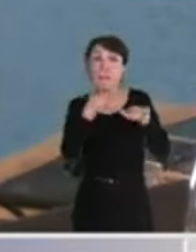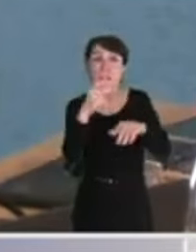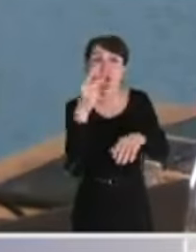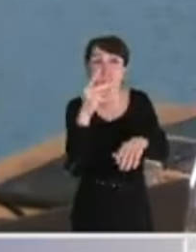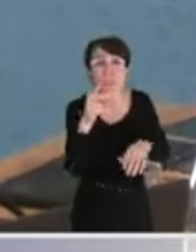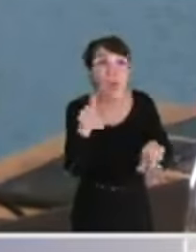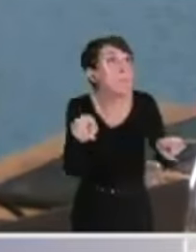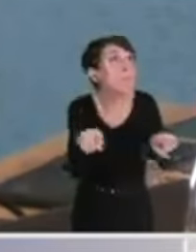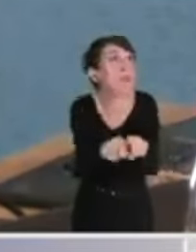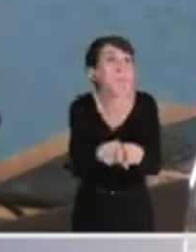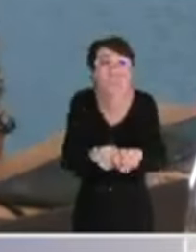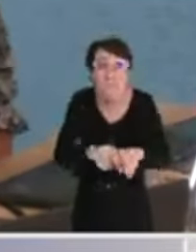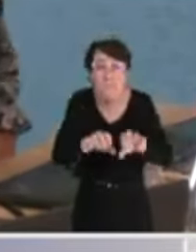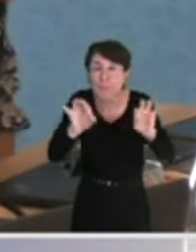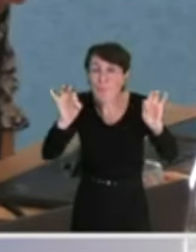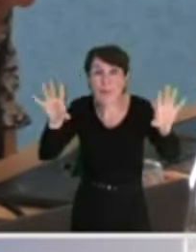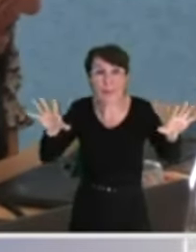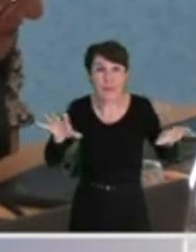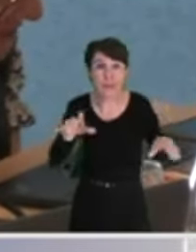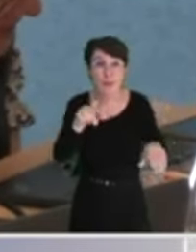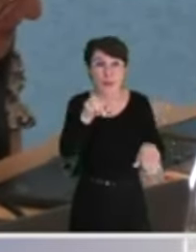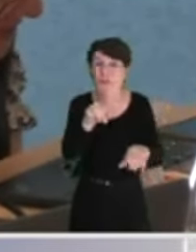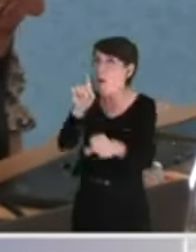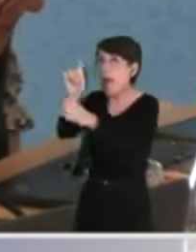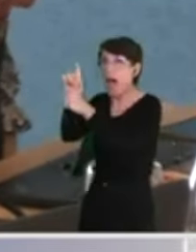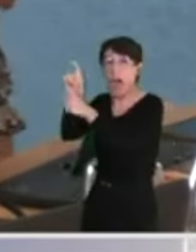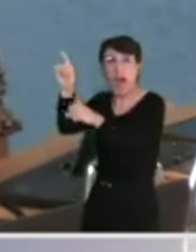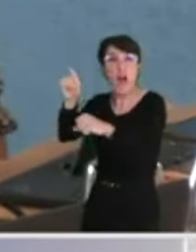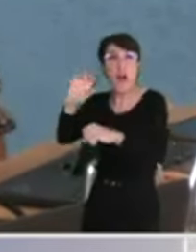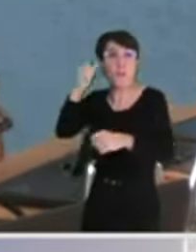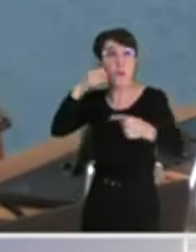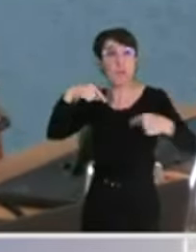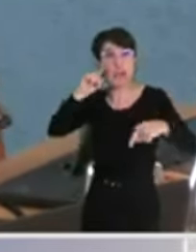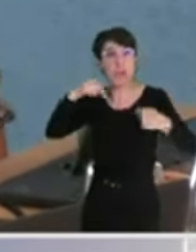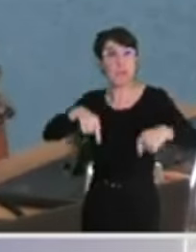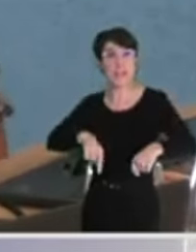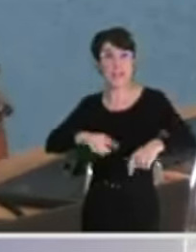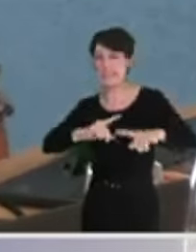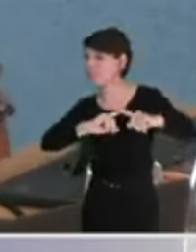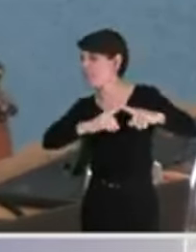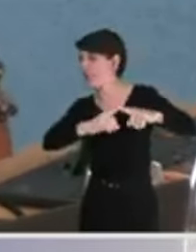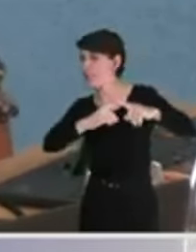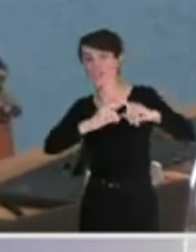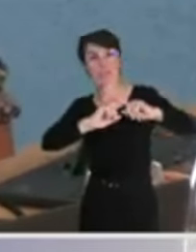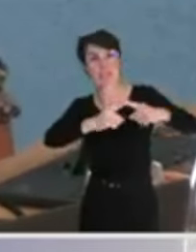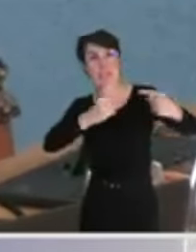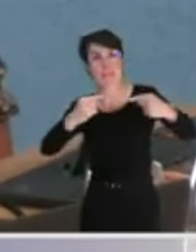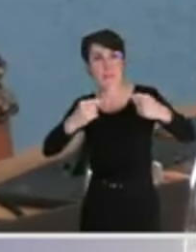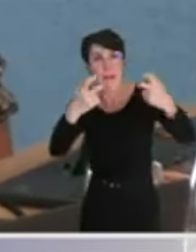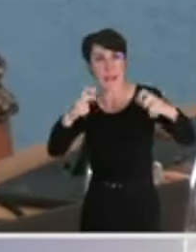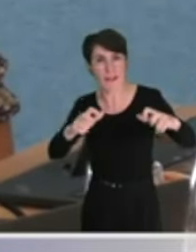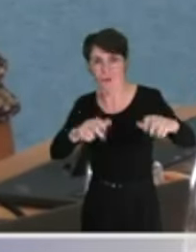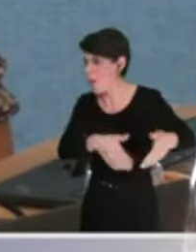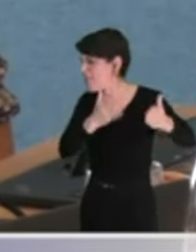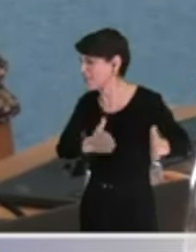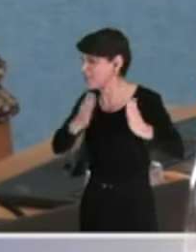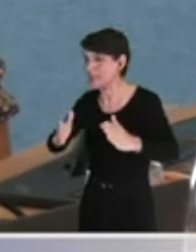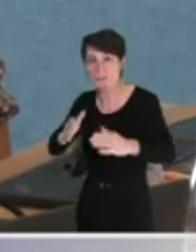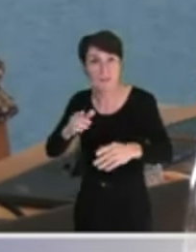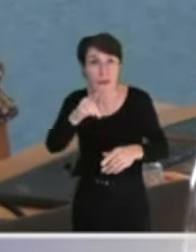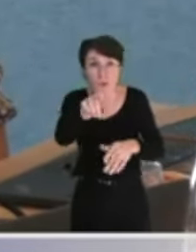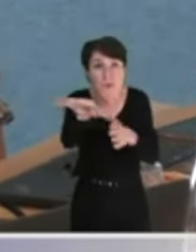vous entendre lui reprocher cela, c'est tout à fait amusant. Alors, je voudrais dire qu